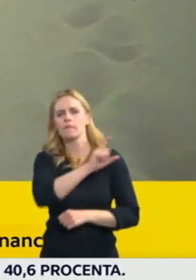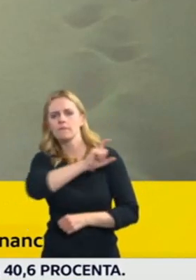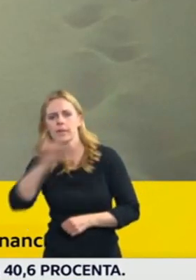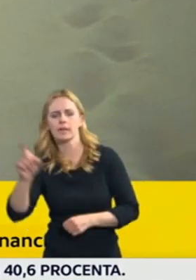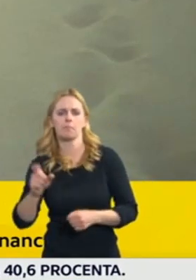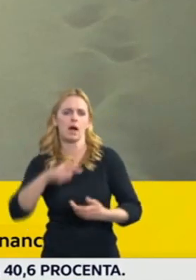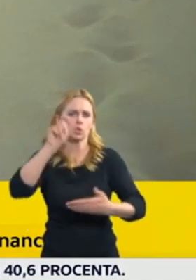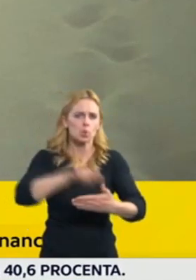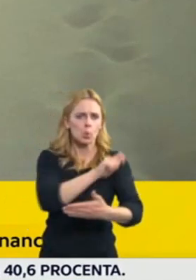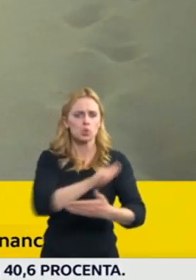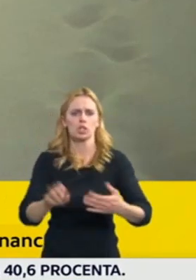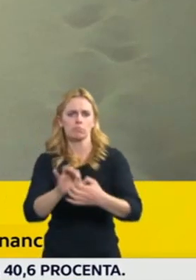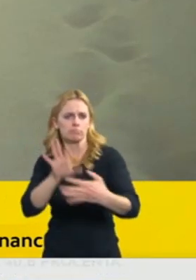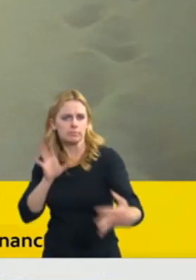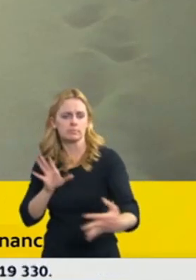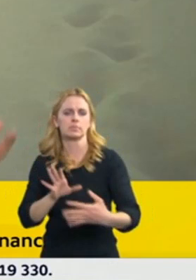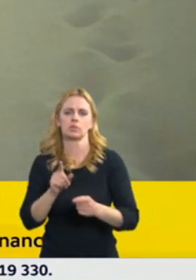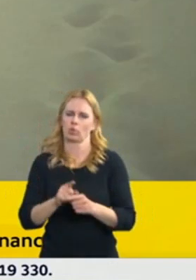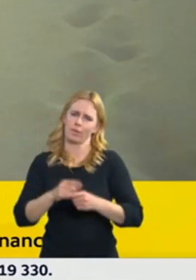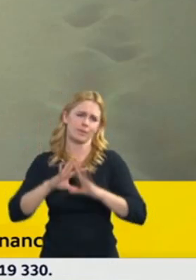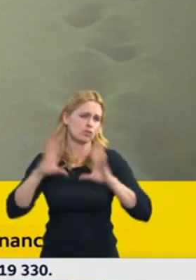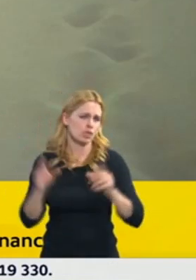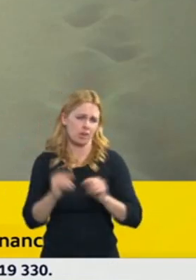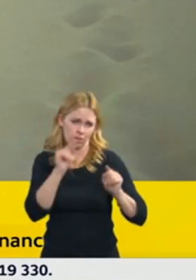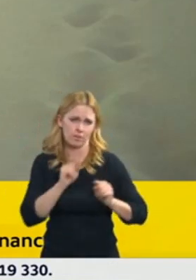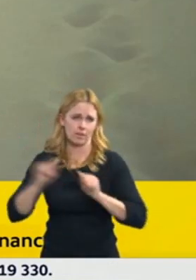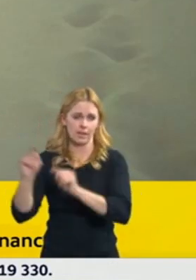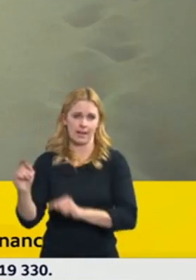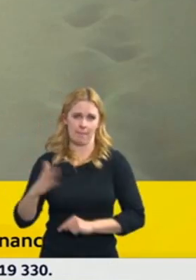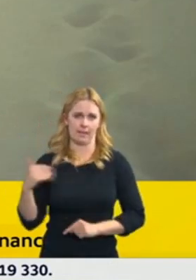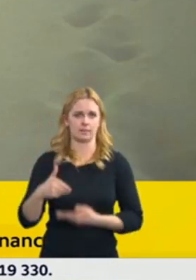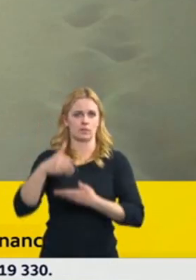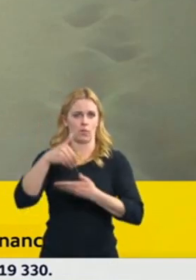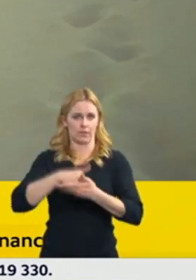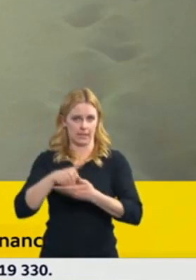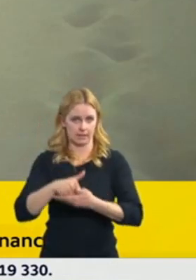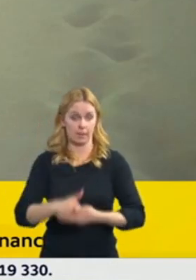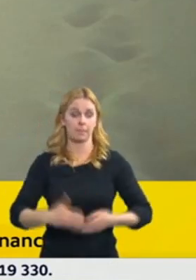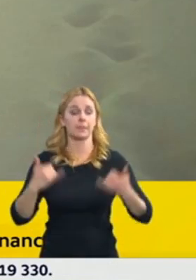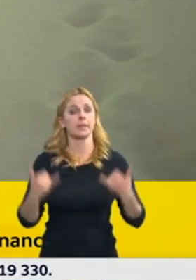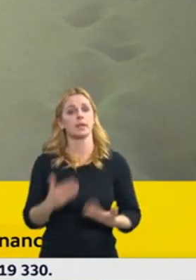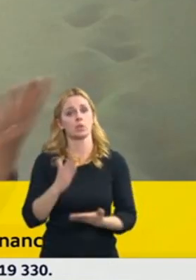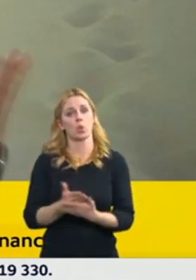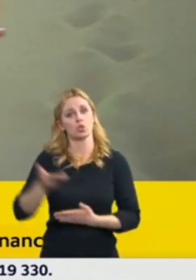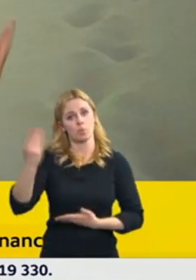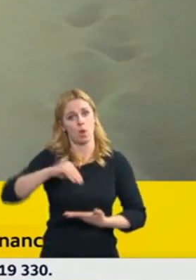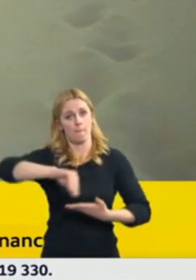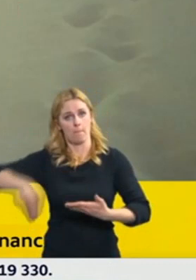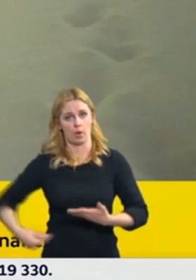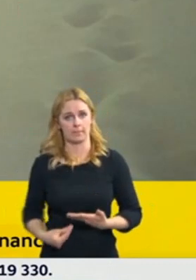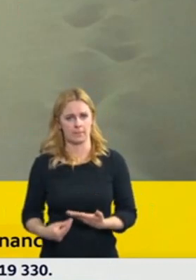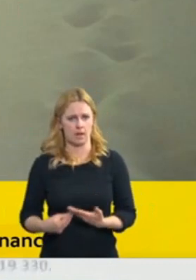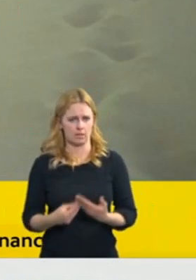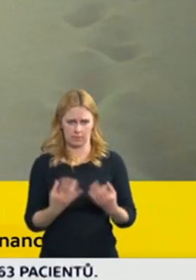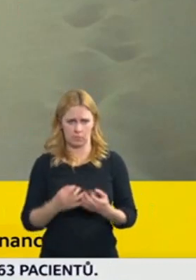usnesení vlády ministerstva vnitra. V této fázi už je podepsaná smlouva, firma snad má